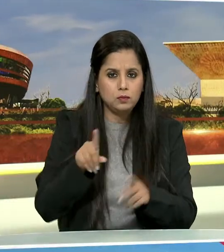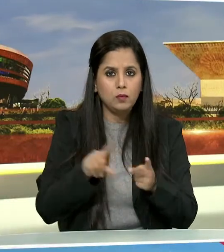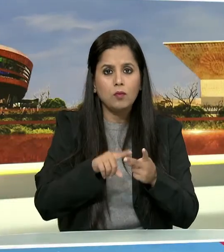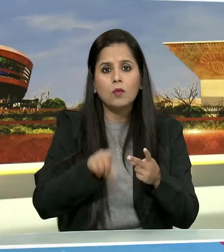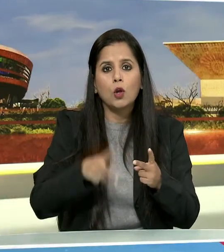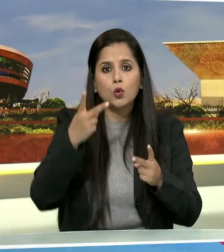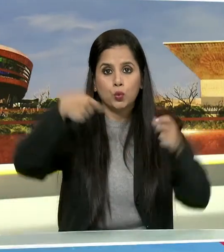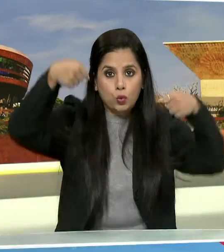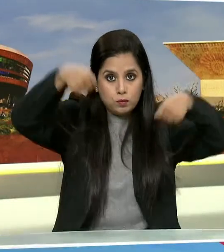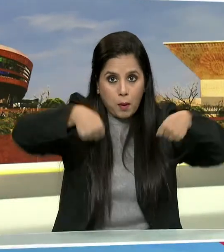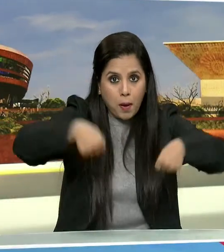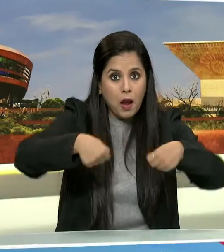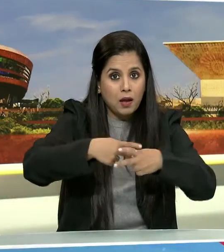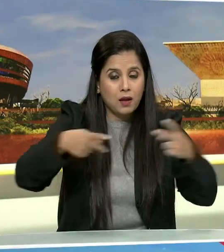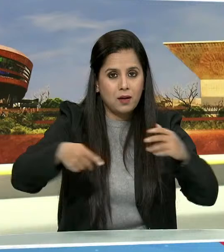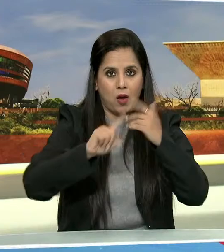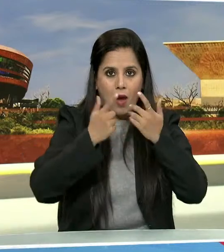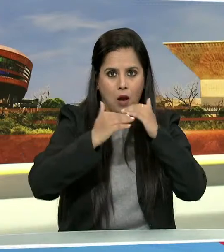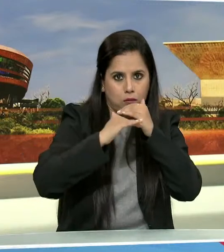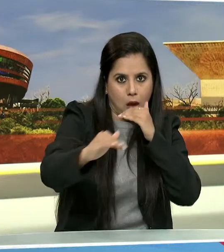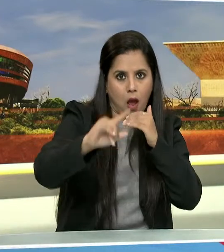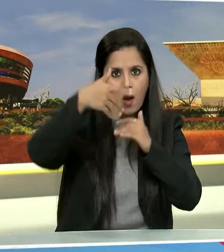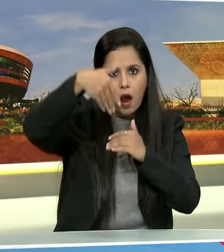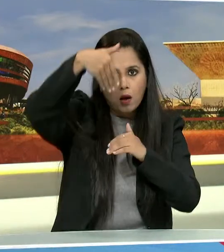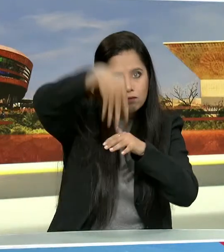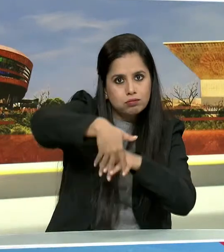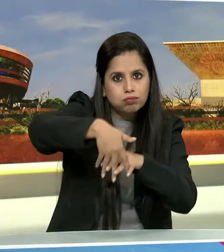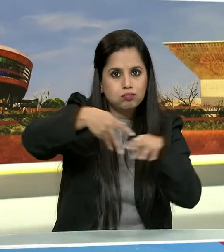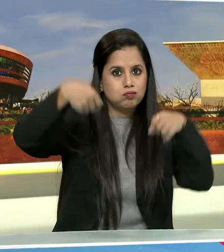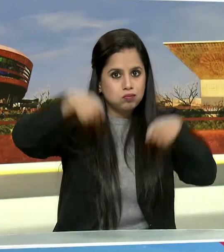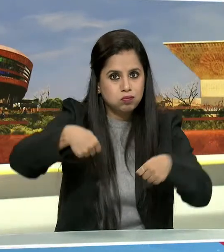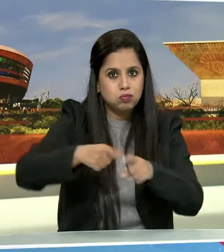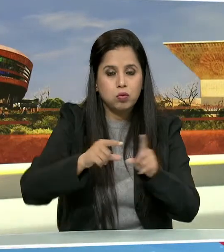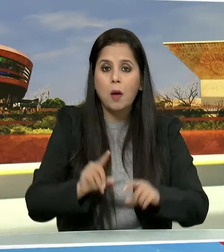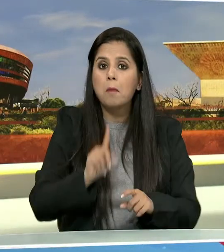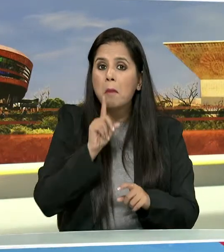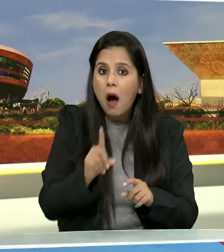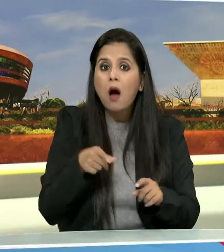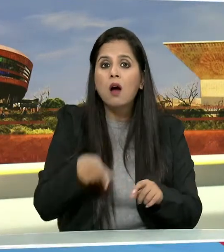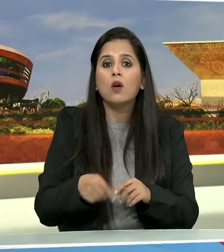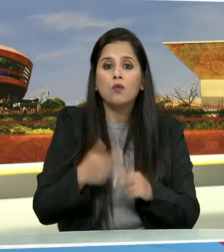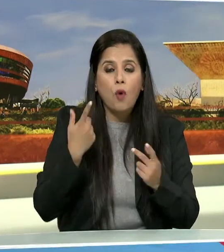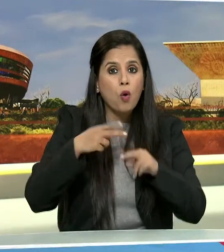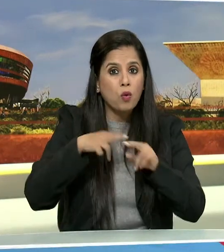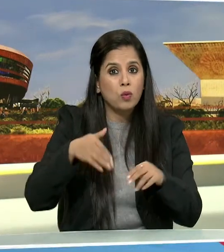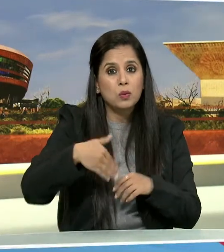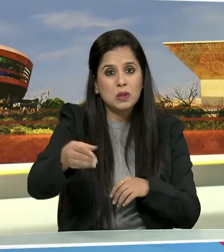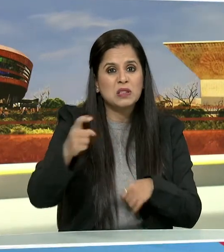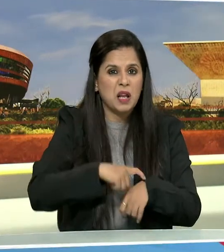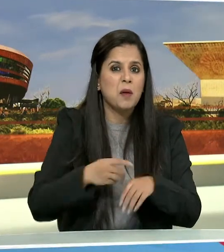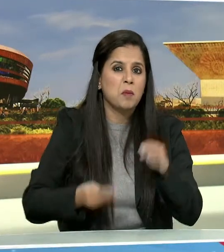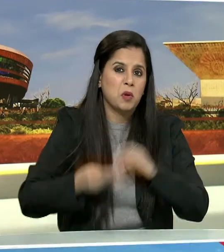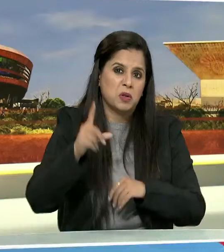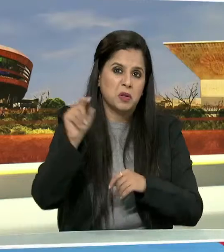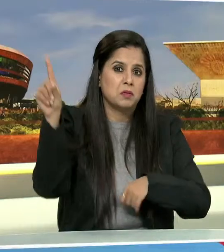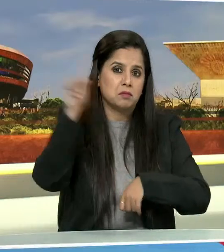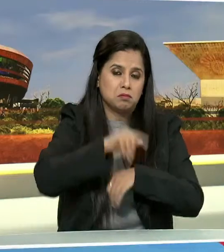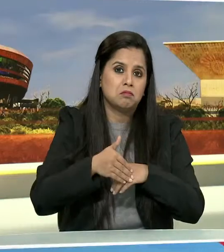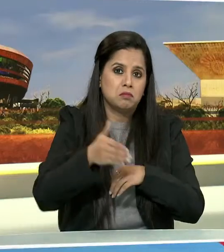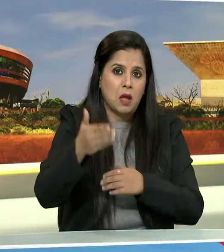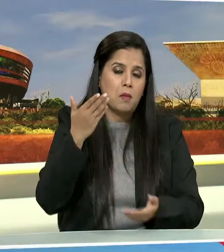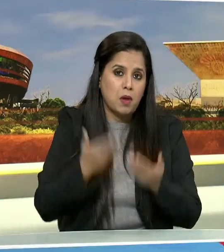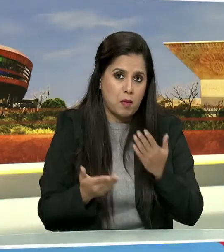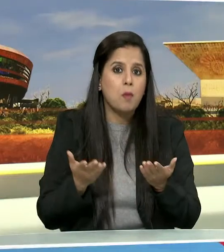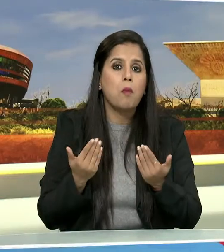दो होरिजोंटल ड्रिलिंग भी की जा रही है हाला कि इसे पूरा होने में काफी दस दिन का समय भी